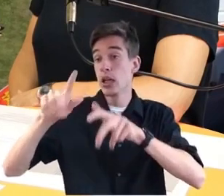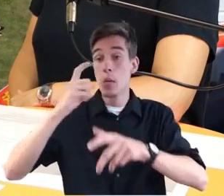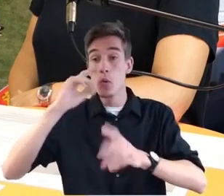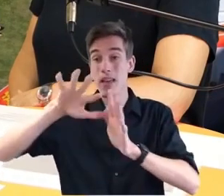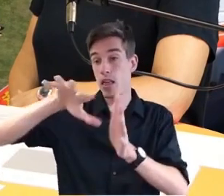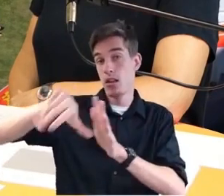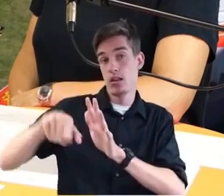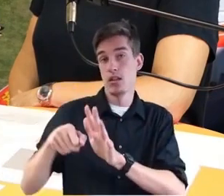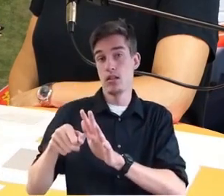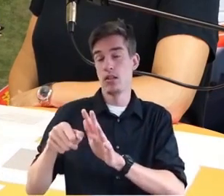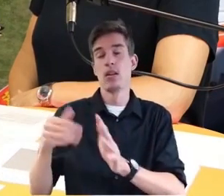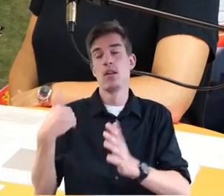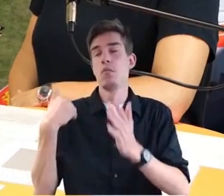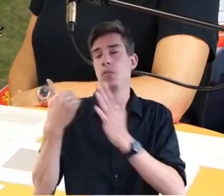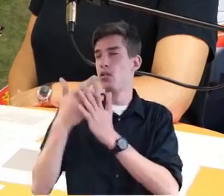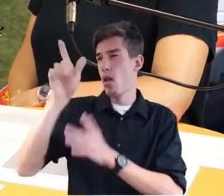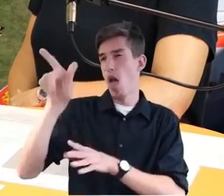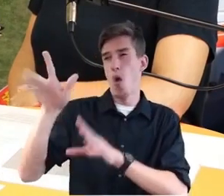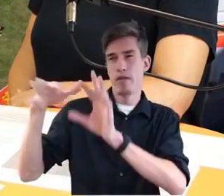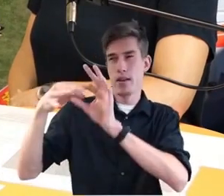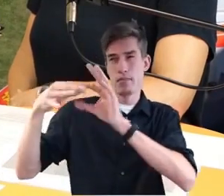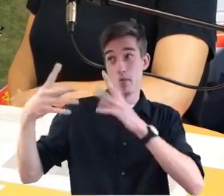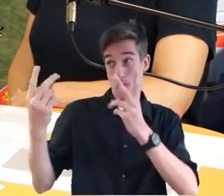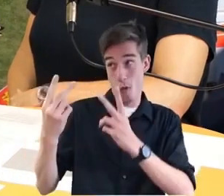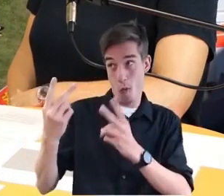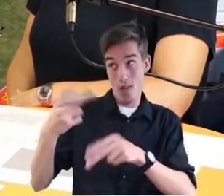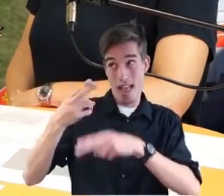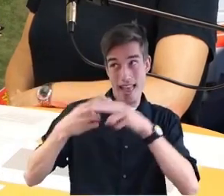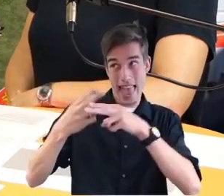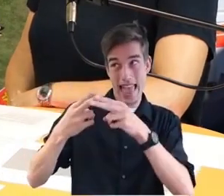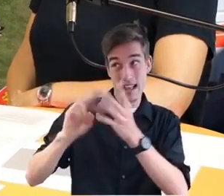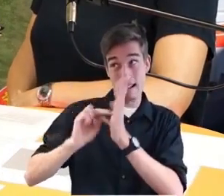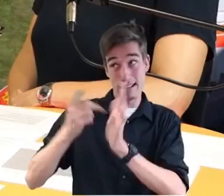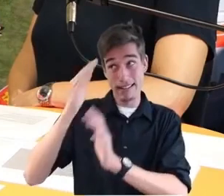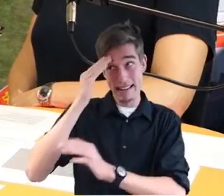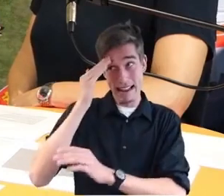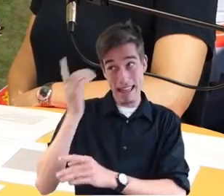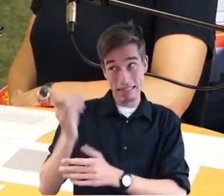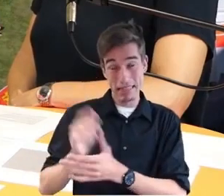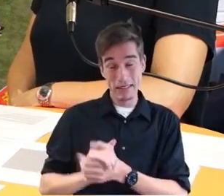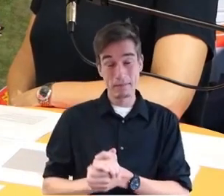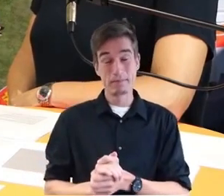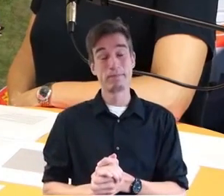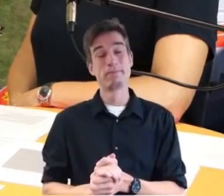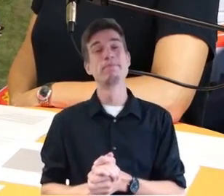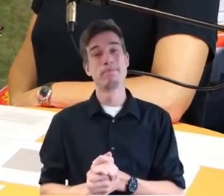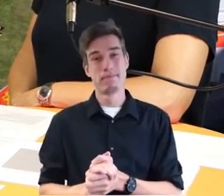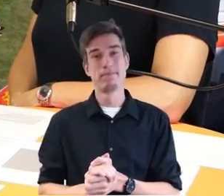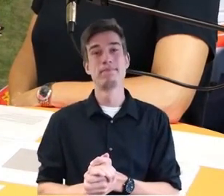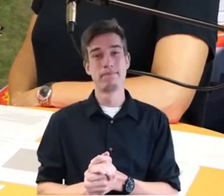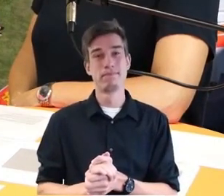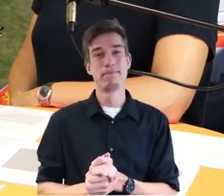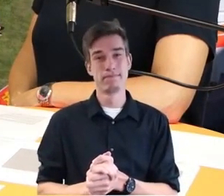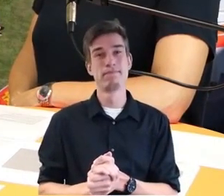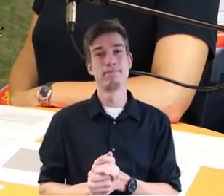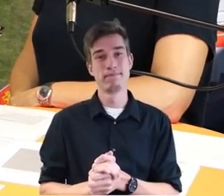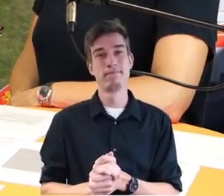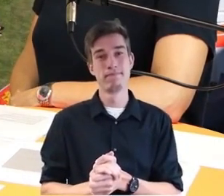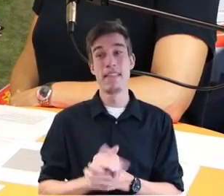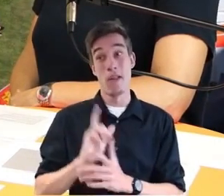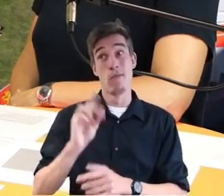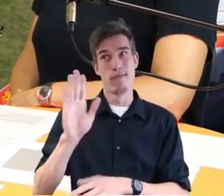Also Enkeltrick ist jetzt noch kein Thema für dich, aber, oder? Habe ich da was verpasst? Nein, aber also alles Mögliche, derartige... Redezeit zu Ende.